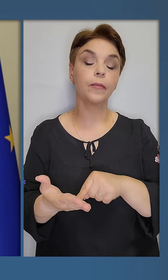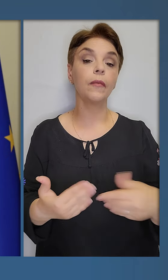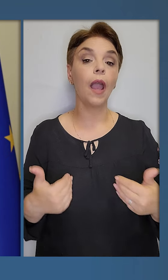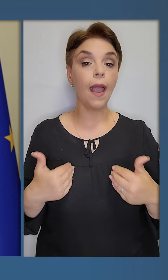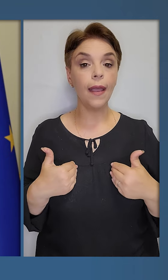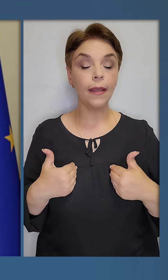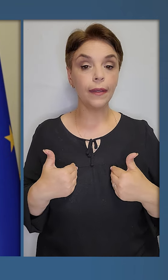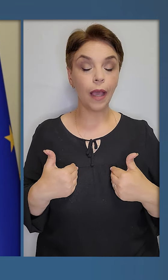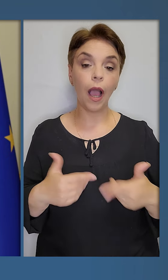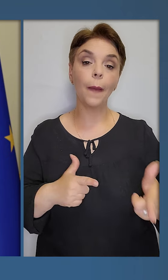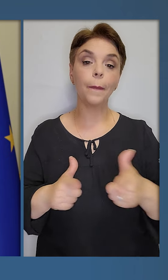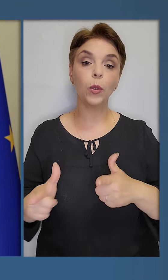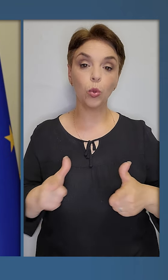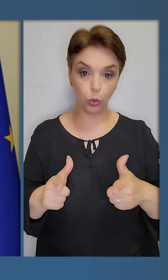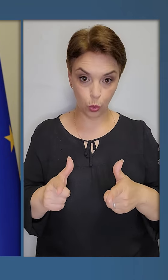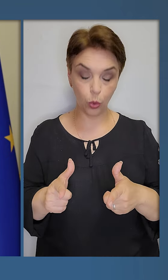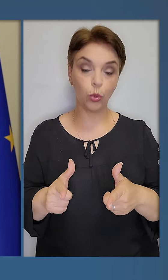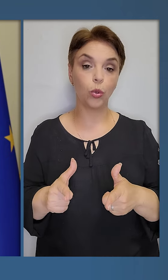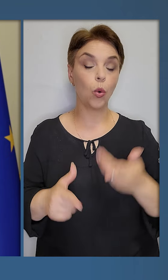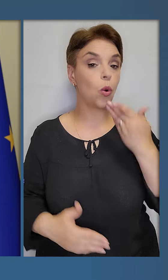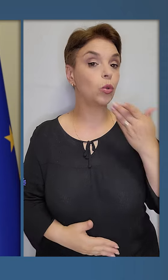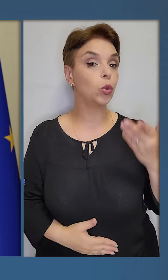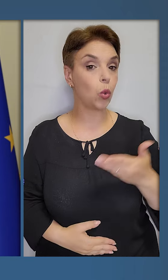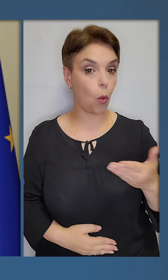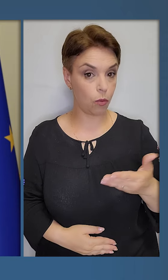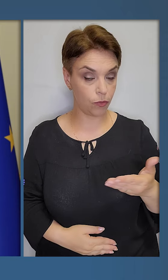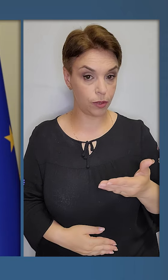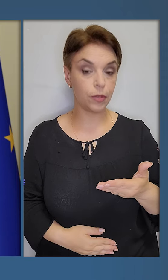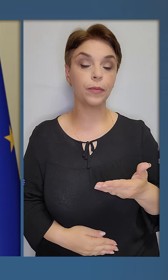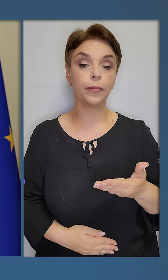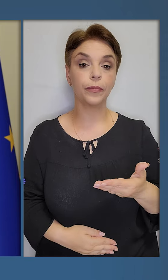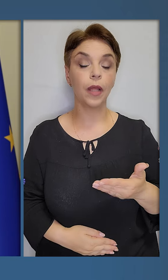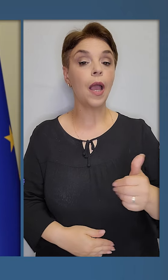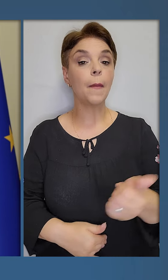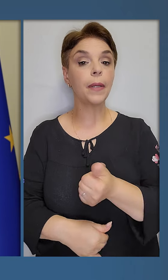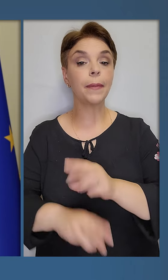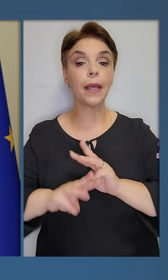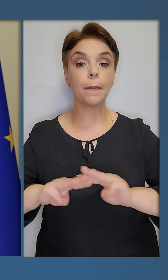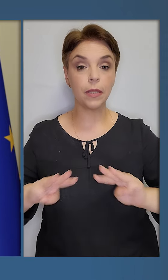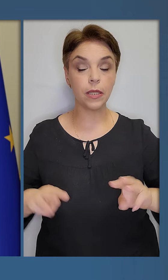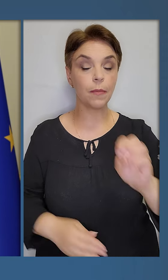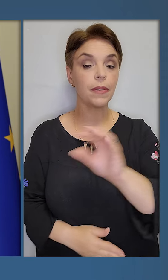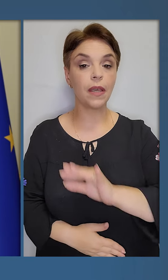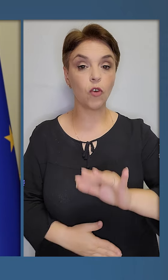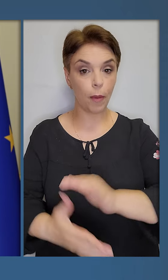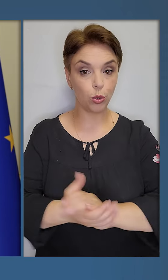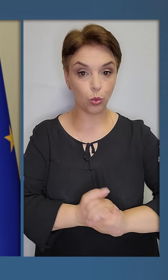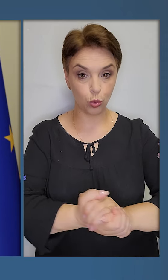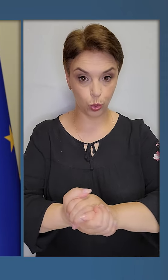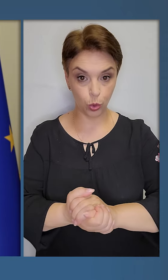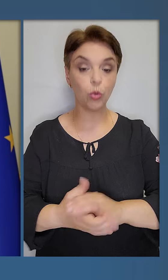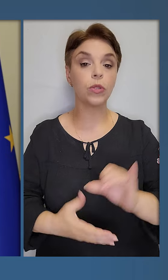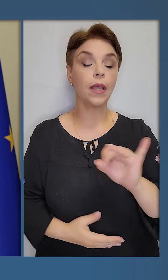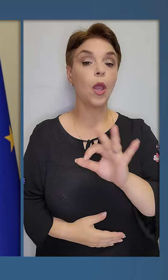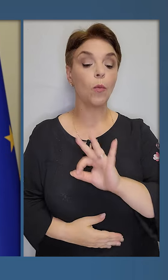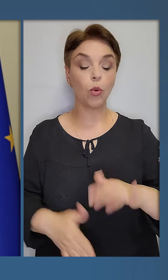Я підготую доповідь прем'єр-міністрам Європейського Союзу і